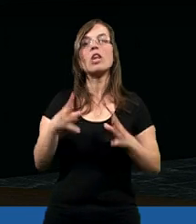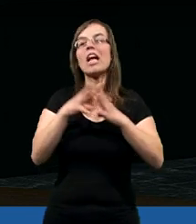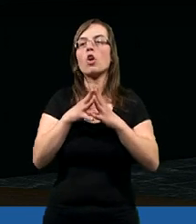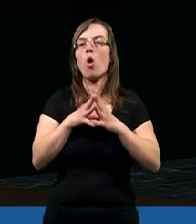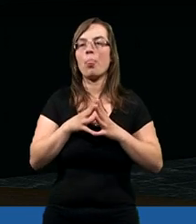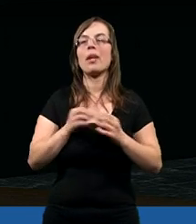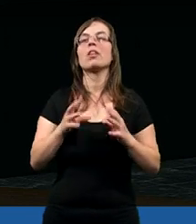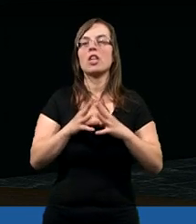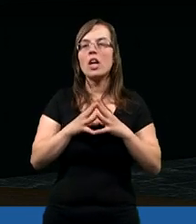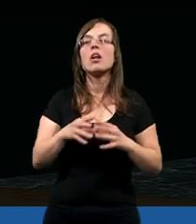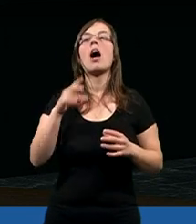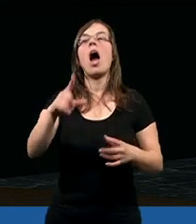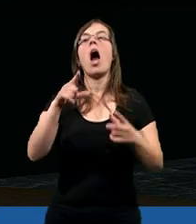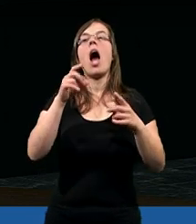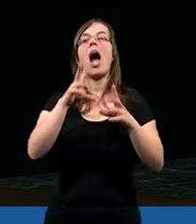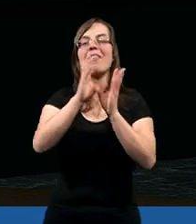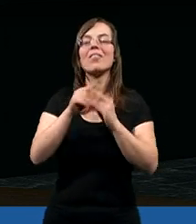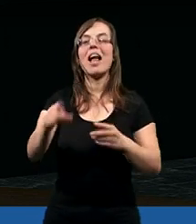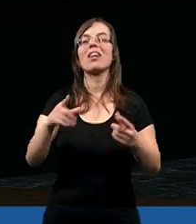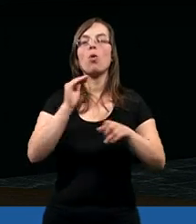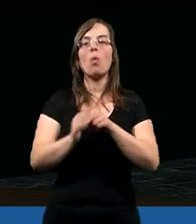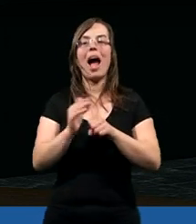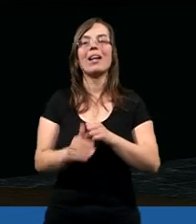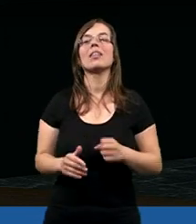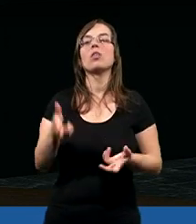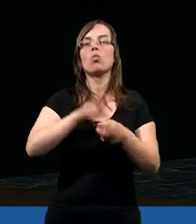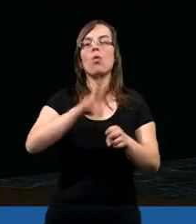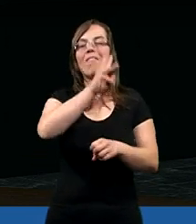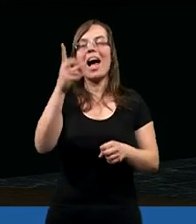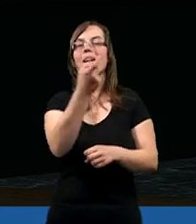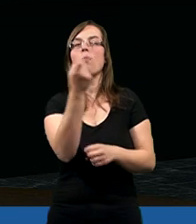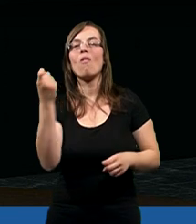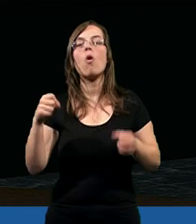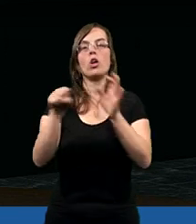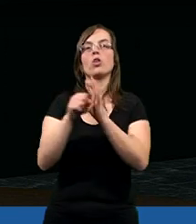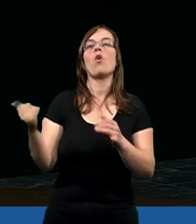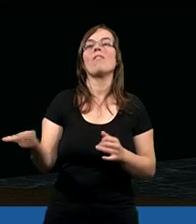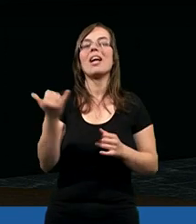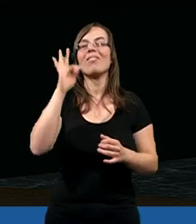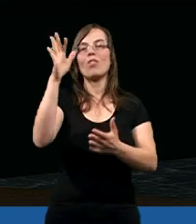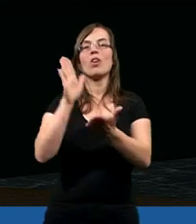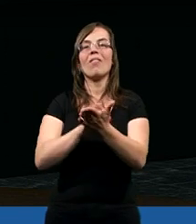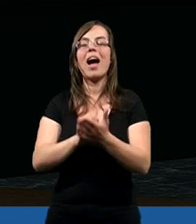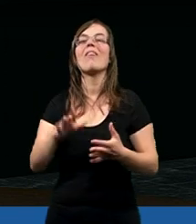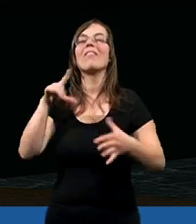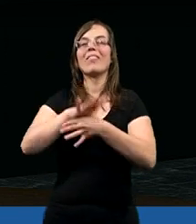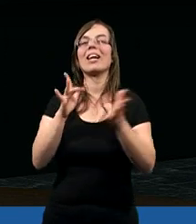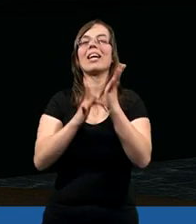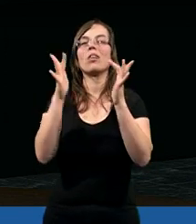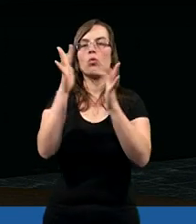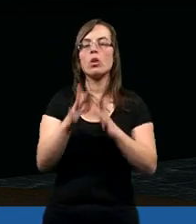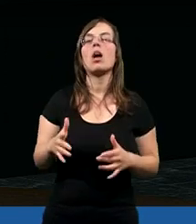Dziesiąty. Dziesiąty. Dziesiąty. Bóg wszelkiej łaski, który was powołał do wiecznej swej chwały w